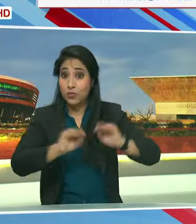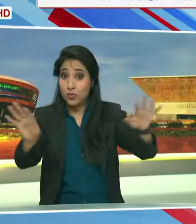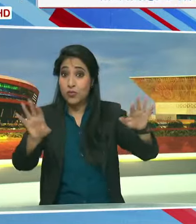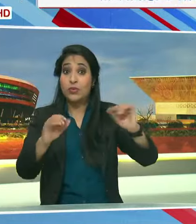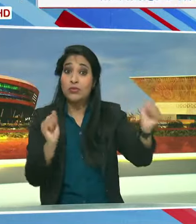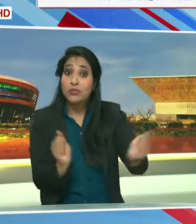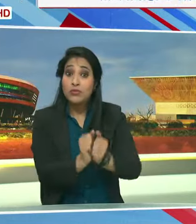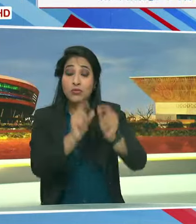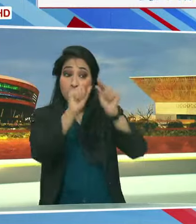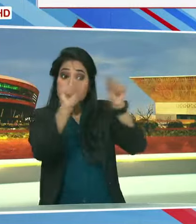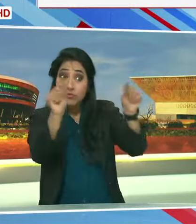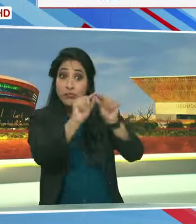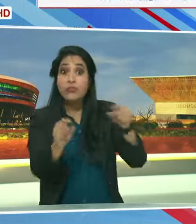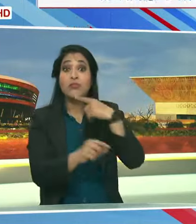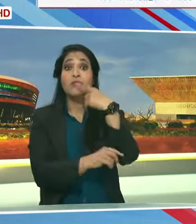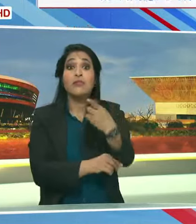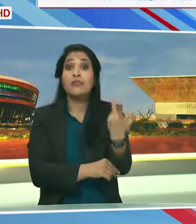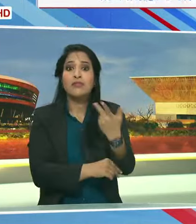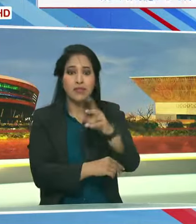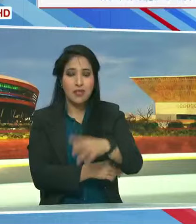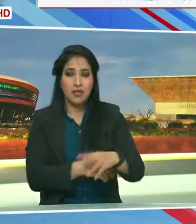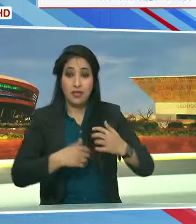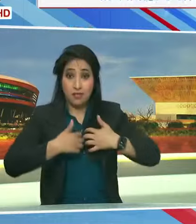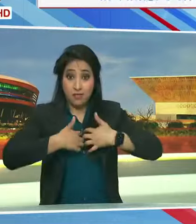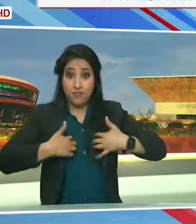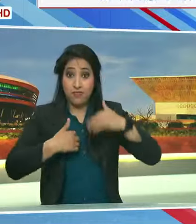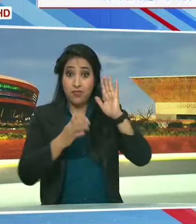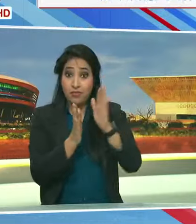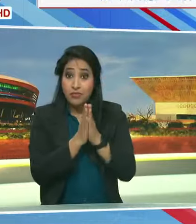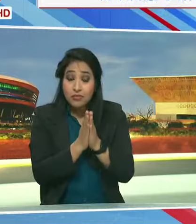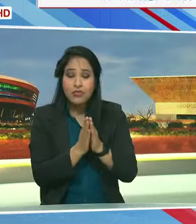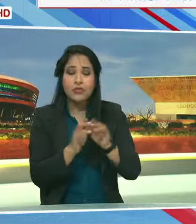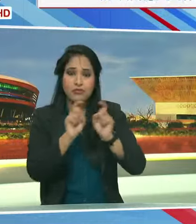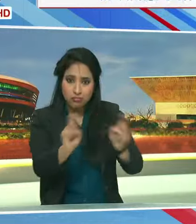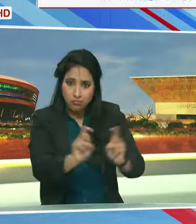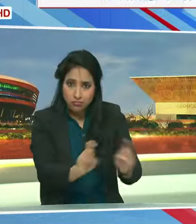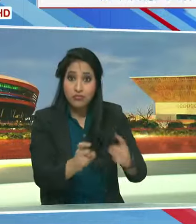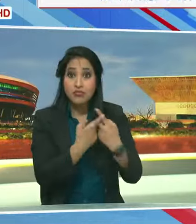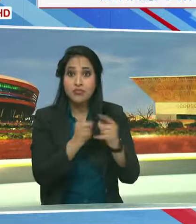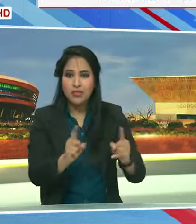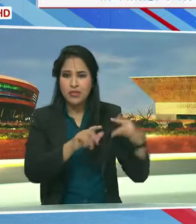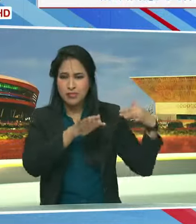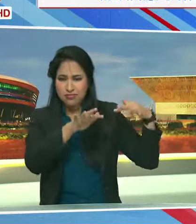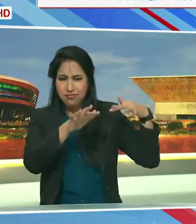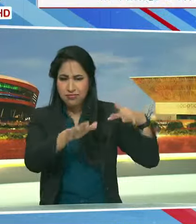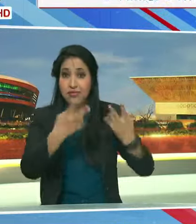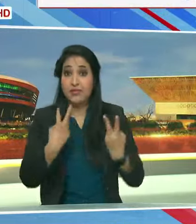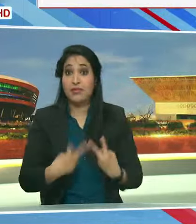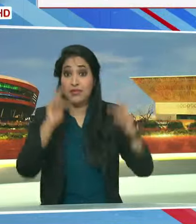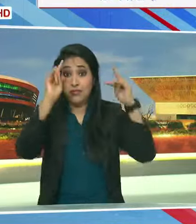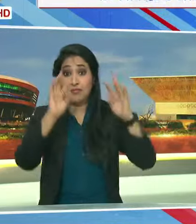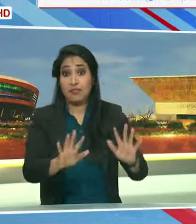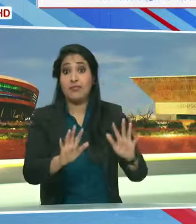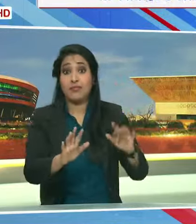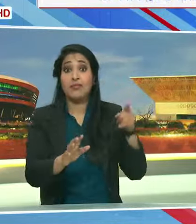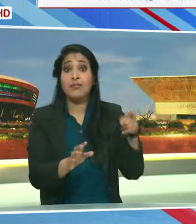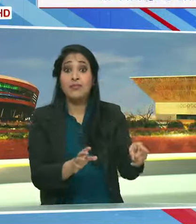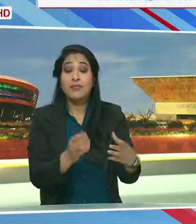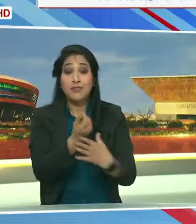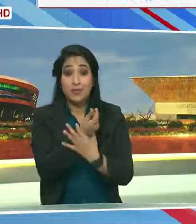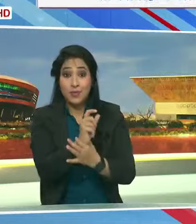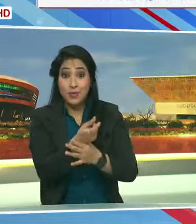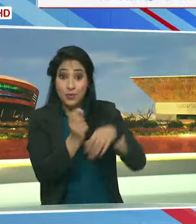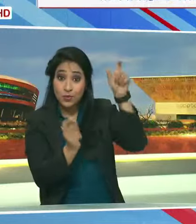कैप्शन में लिखा हनुमान के मंदिर में सफाई की लेकिन भीड बहुत ज्यादा हो गई जोरान